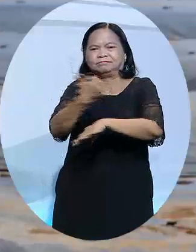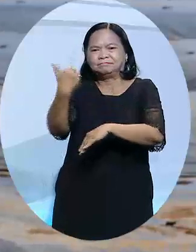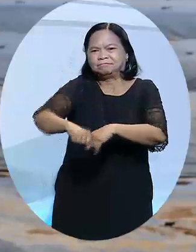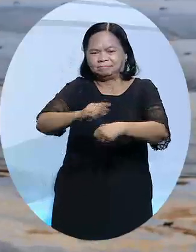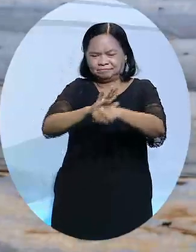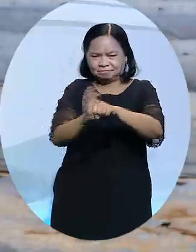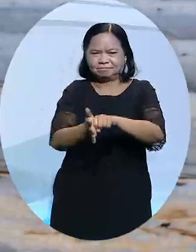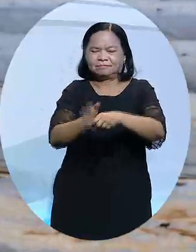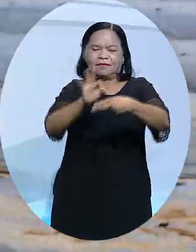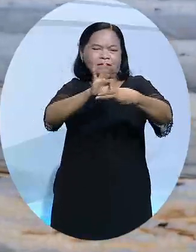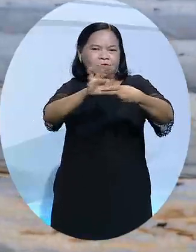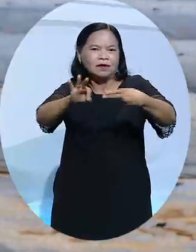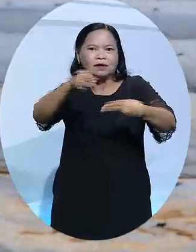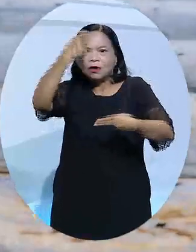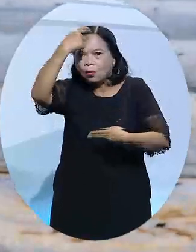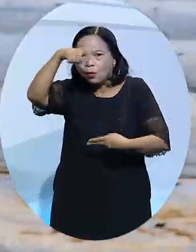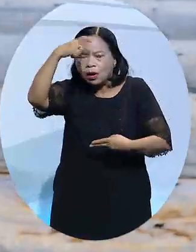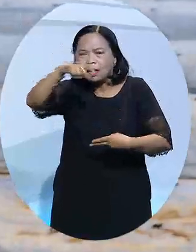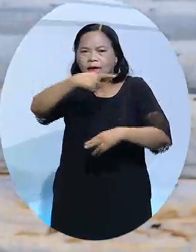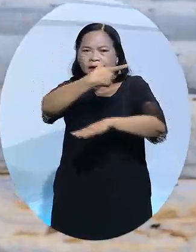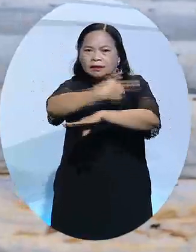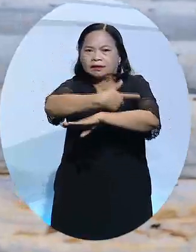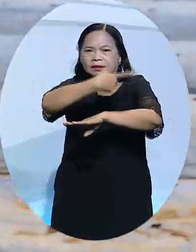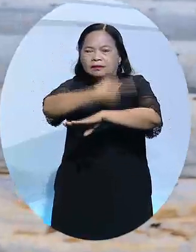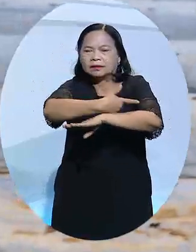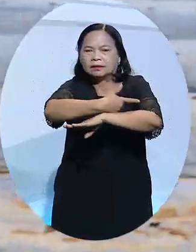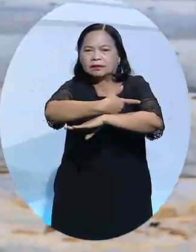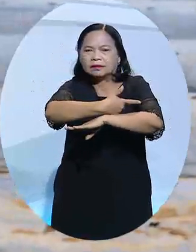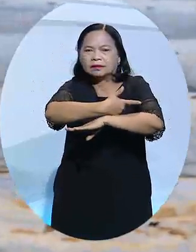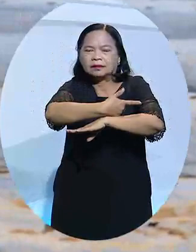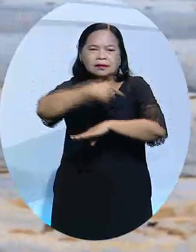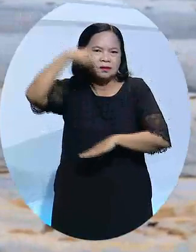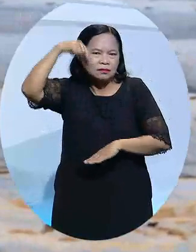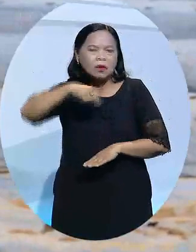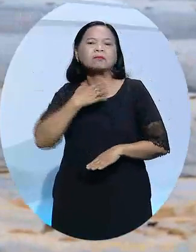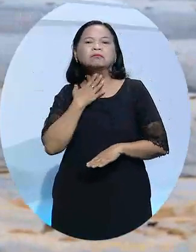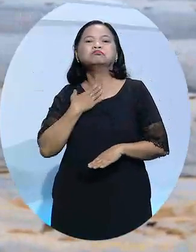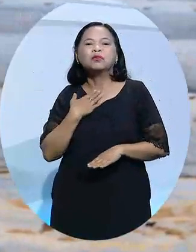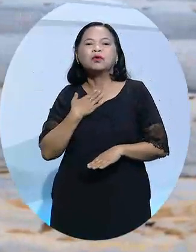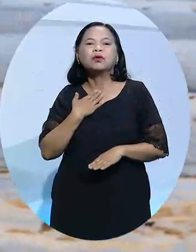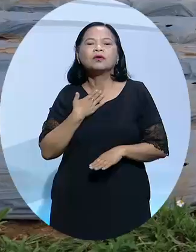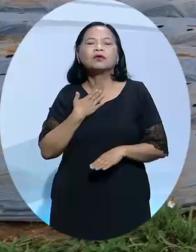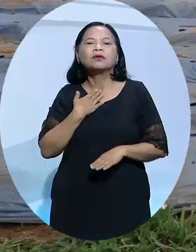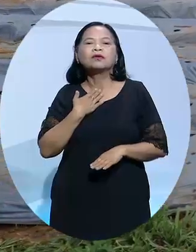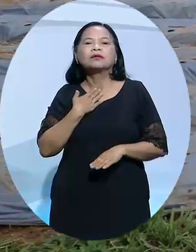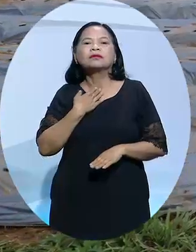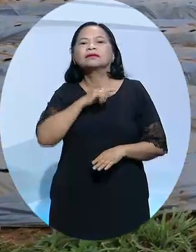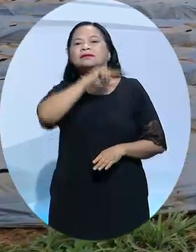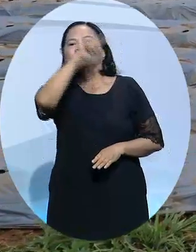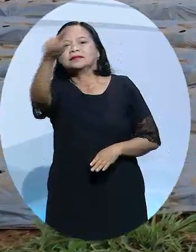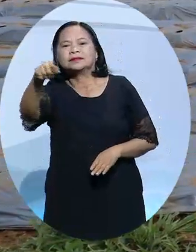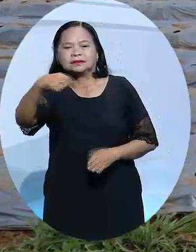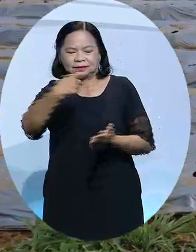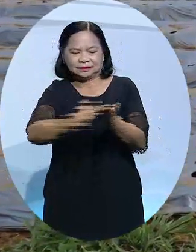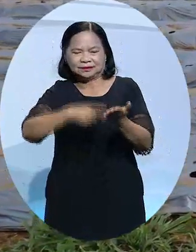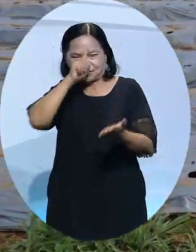số vấn đề về thuế quan thì trong thời gian tới thì đối tác Nhật Bản họ rất là muốn dịch chuyển vùng đậu đỏ về Việt Nam. Đây là